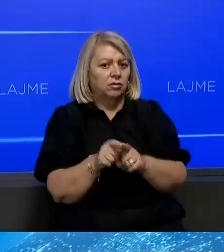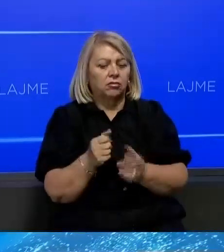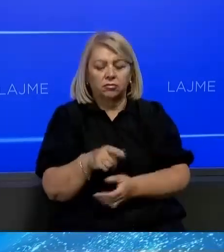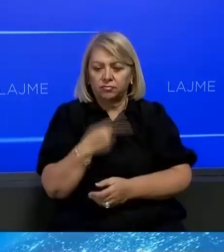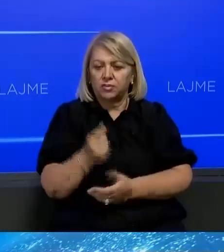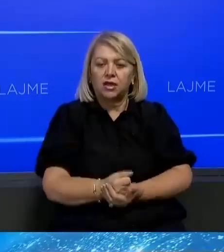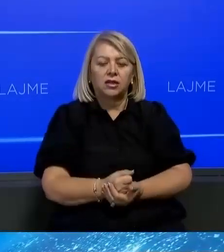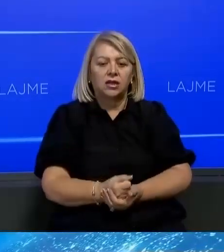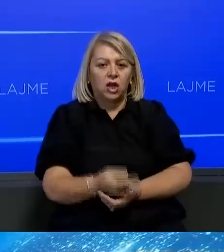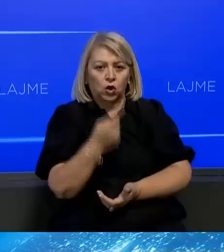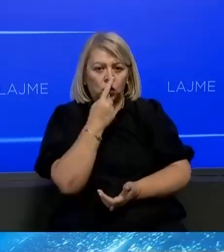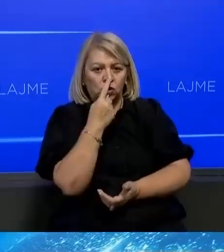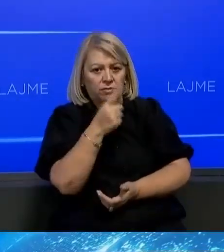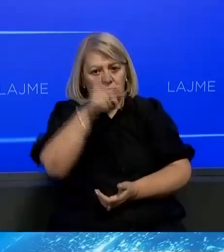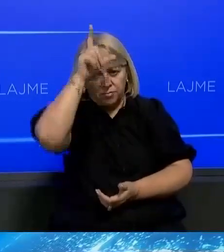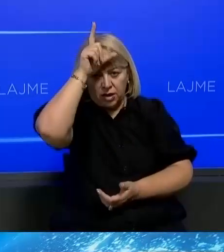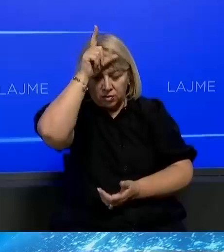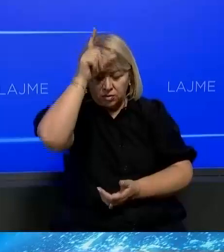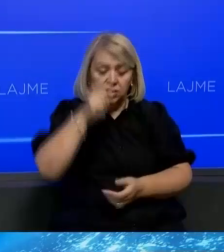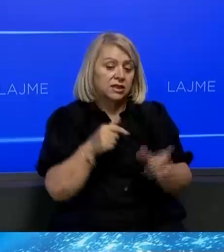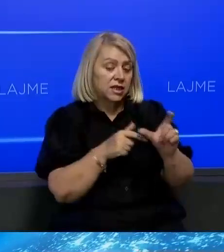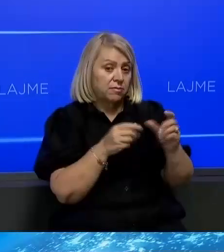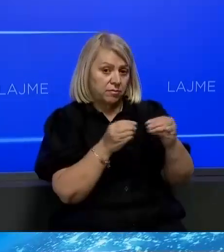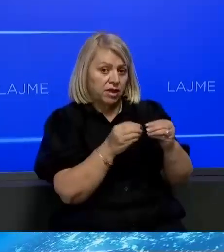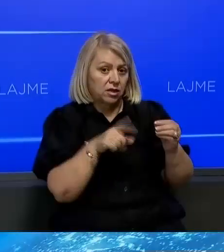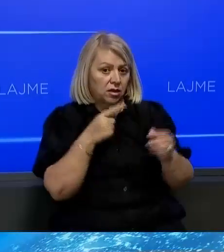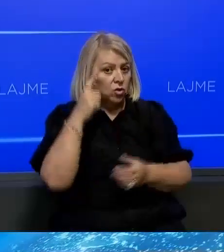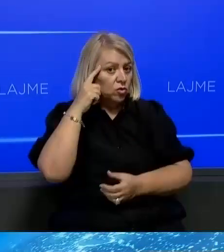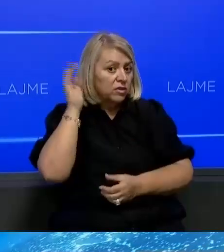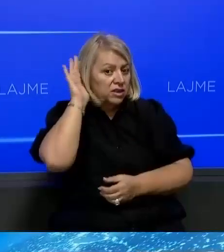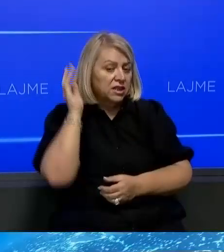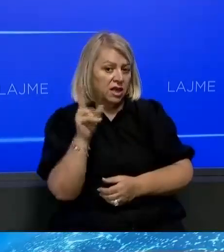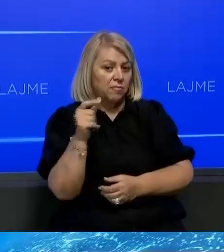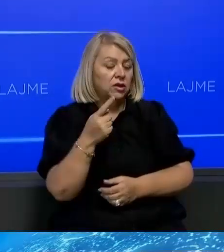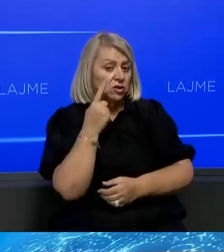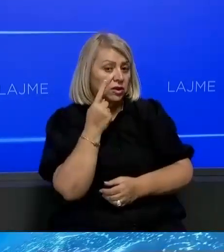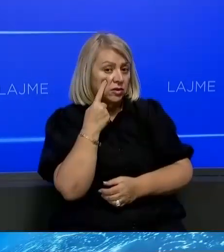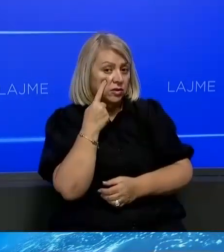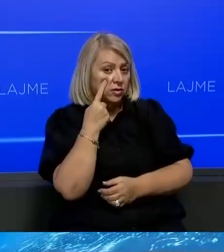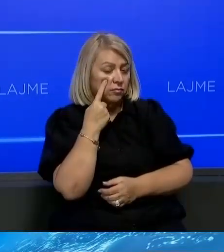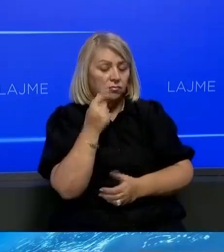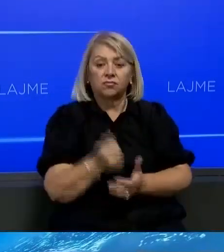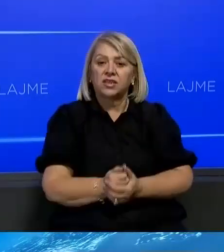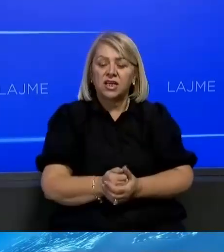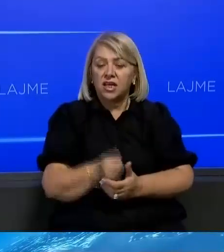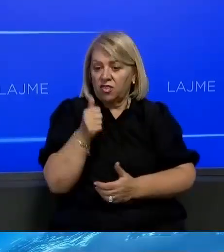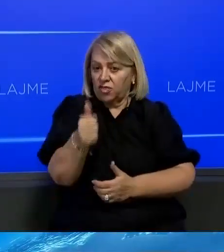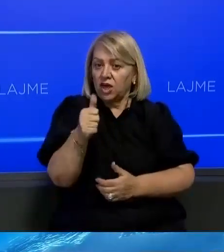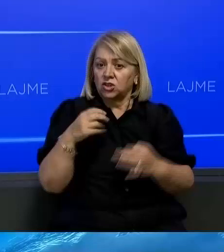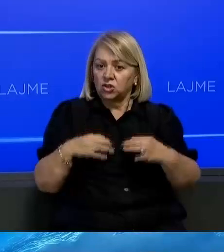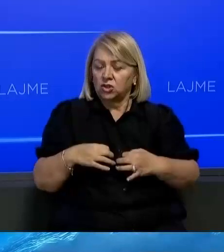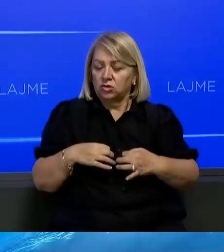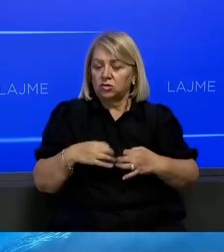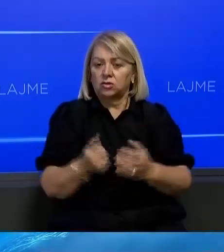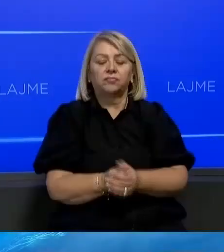në Kremlin, Beograd. Zoti Berisha ta gjithashtru se këriministri Rama në ziti e futi në një kjertu zotin Caci për të